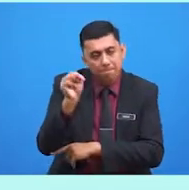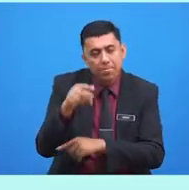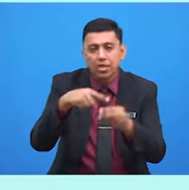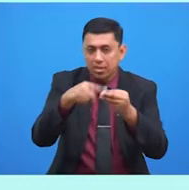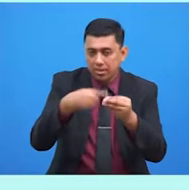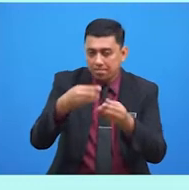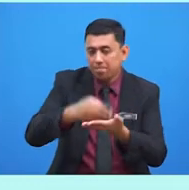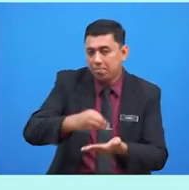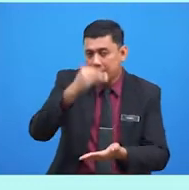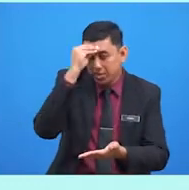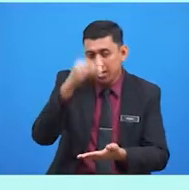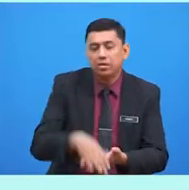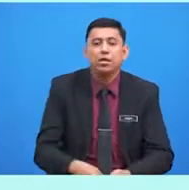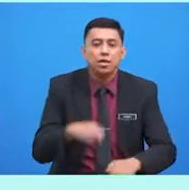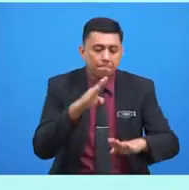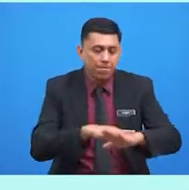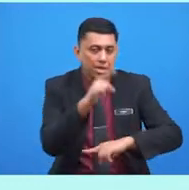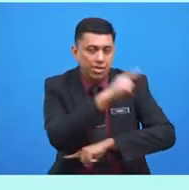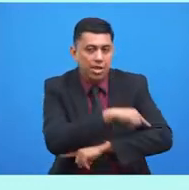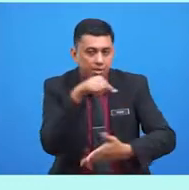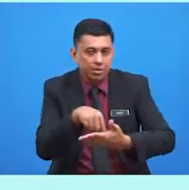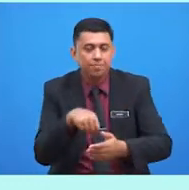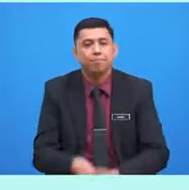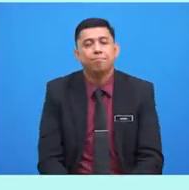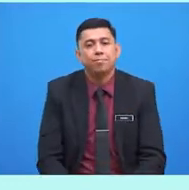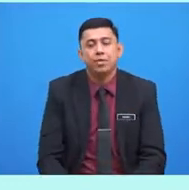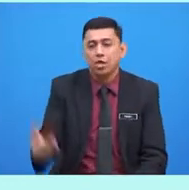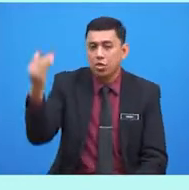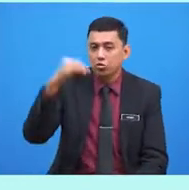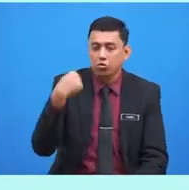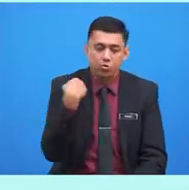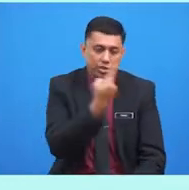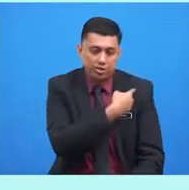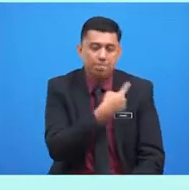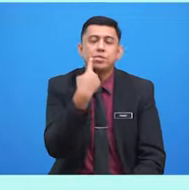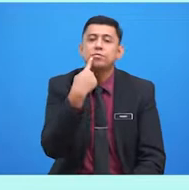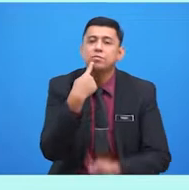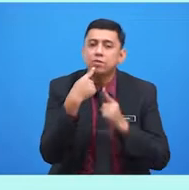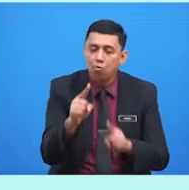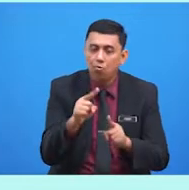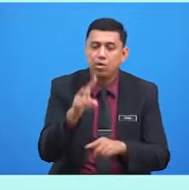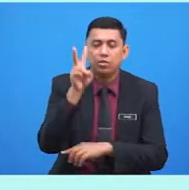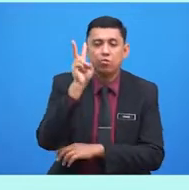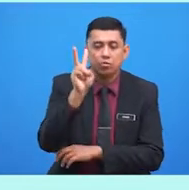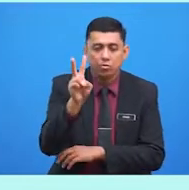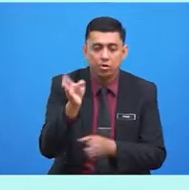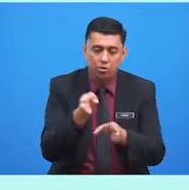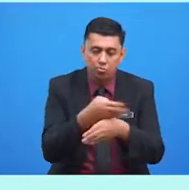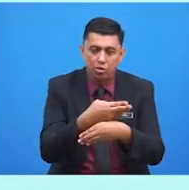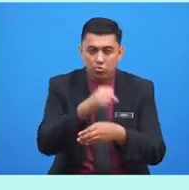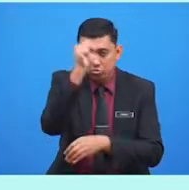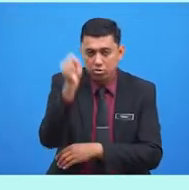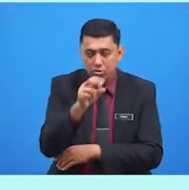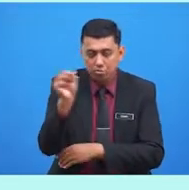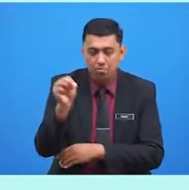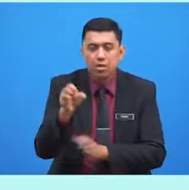pembelajaran pada hari ini. Jom kita menjawab dua bentuk soalan